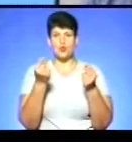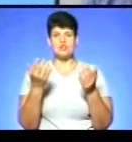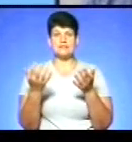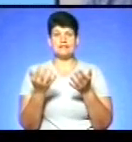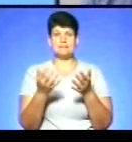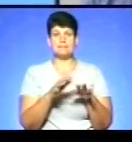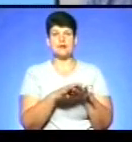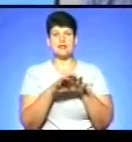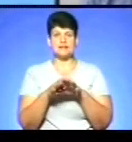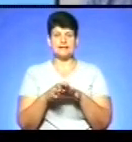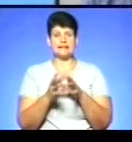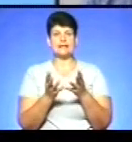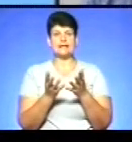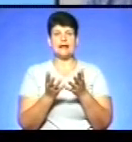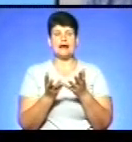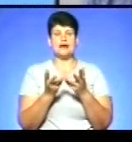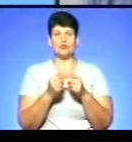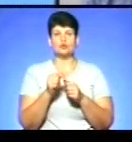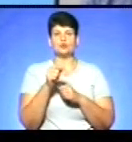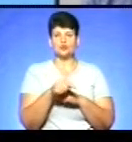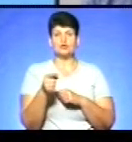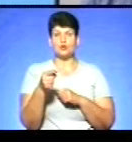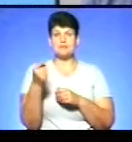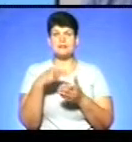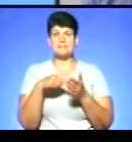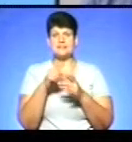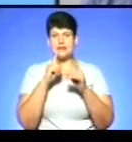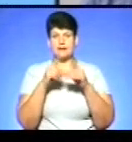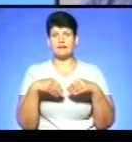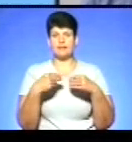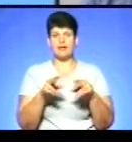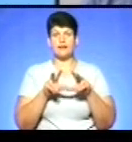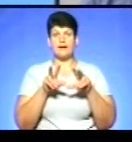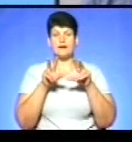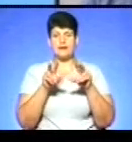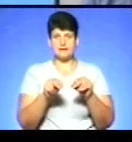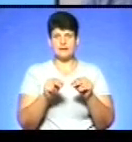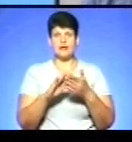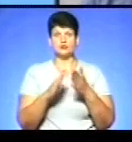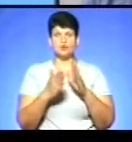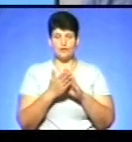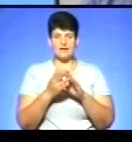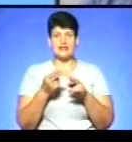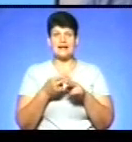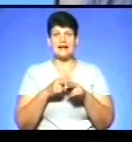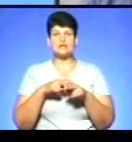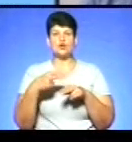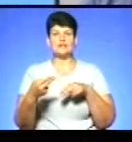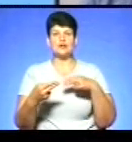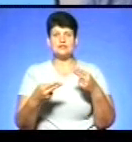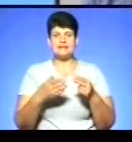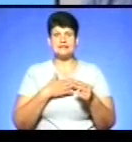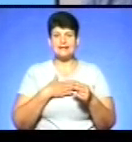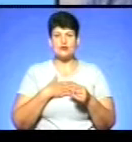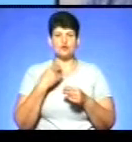рахунок того, що Тернопільська міська рада надала гарантію на договір реструктуризації нашої заборгованості перед